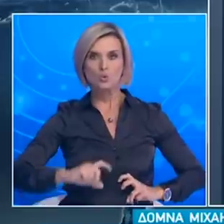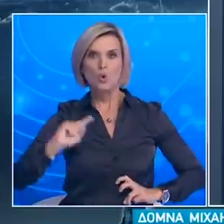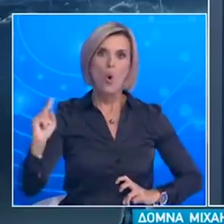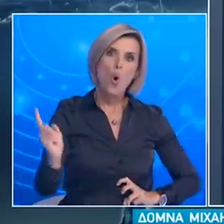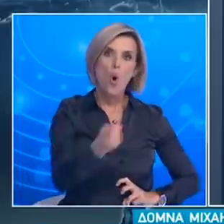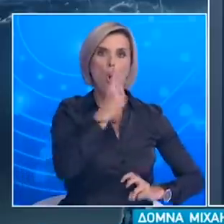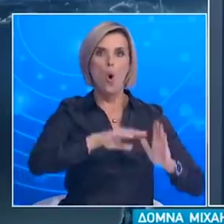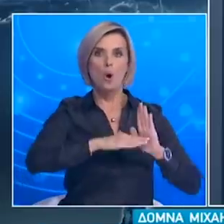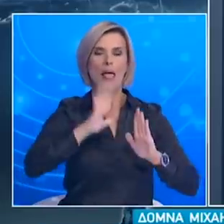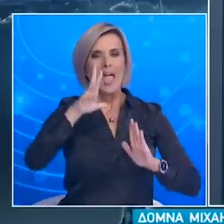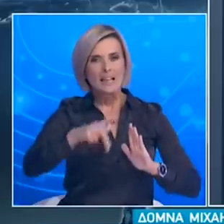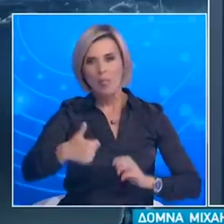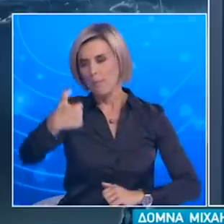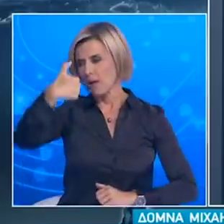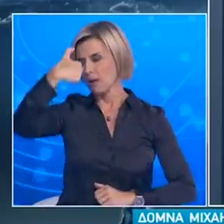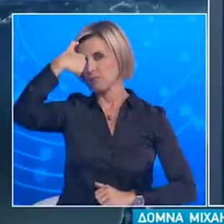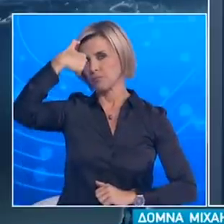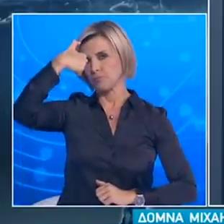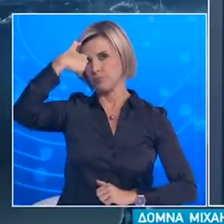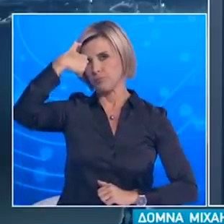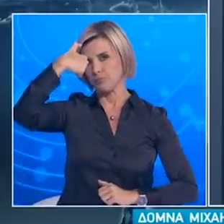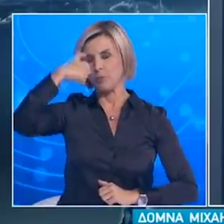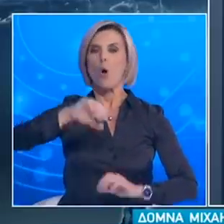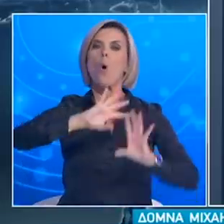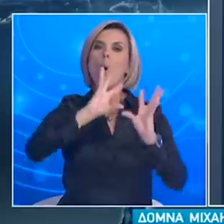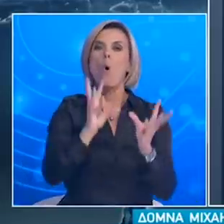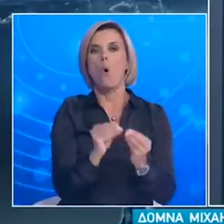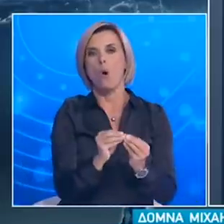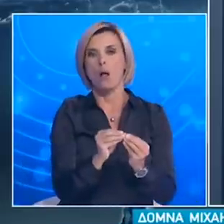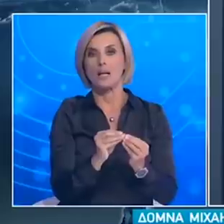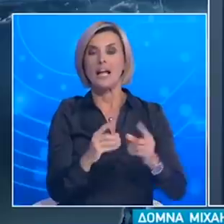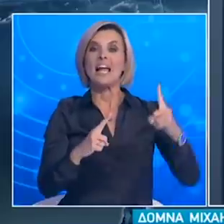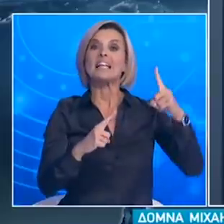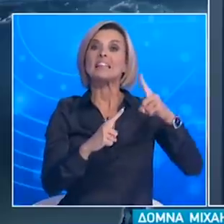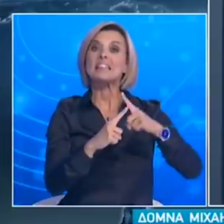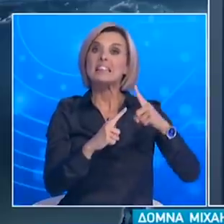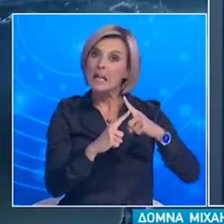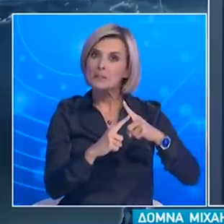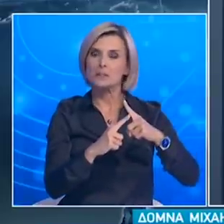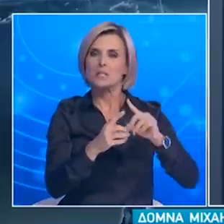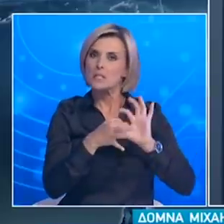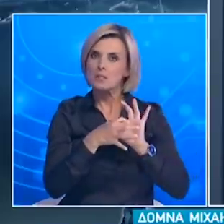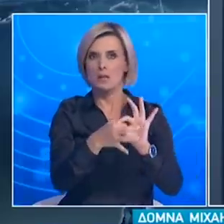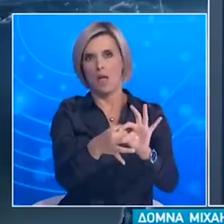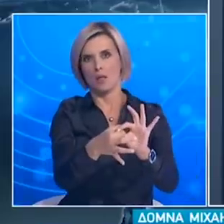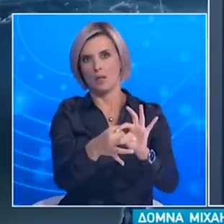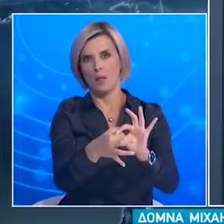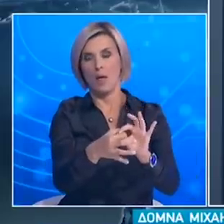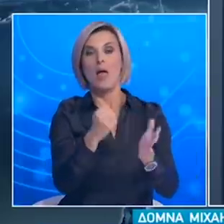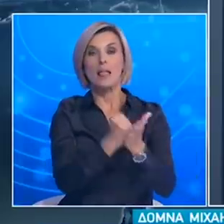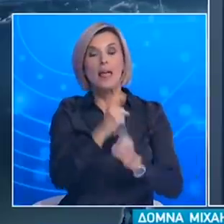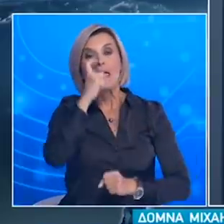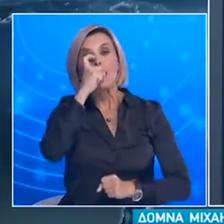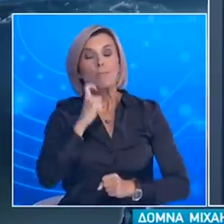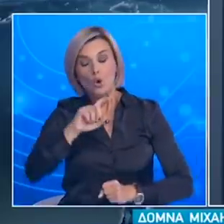καθημερινή θερμομέτρηση κατά την είσοδο και αρχείο μετρήσεων τεστ COVID δειγματοληπτικά και υποχρεωτικό τεστ το